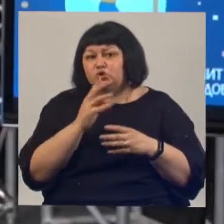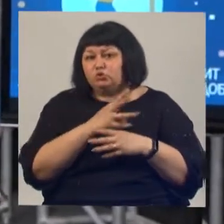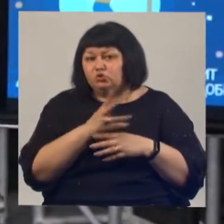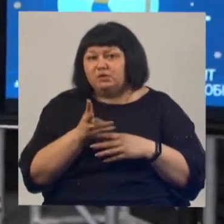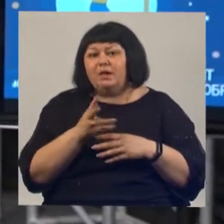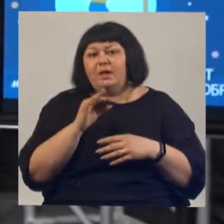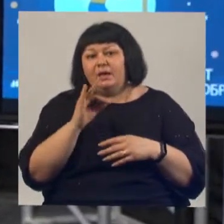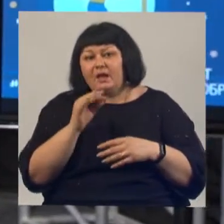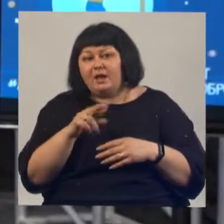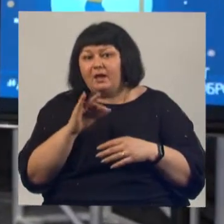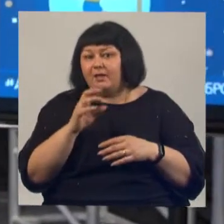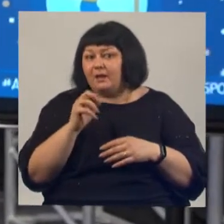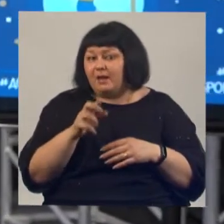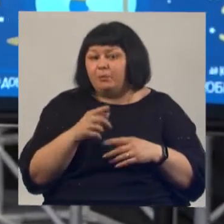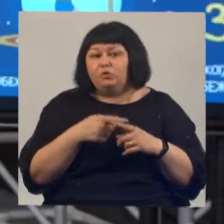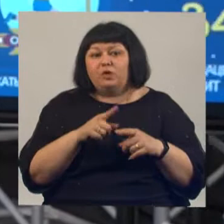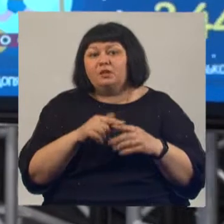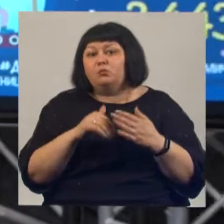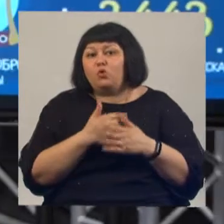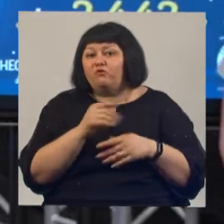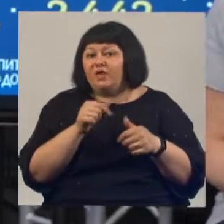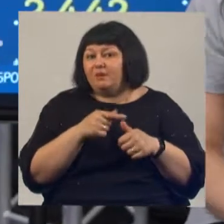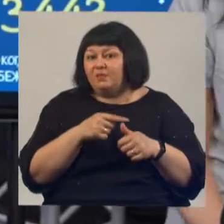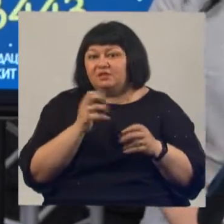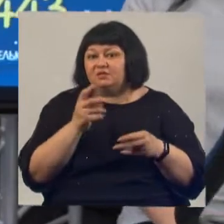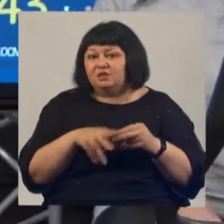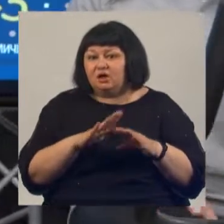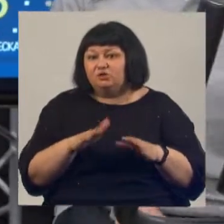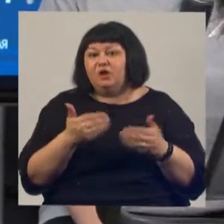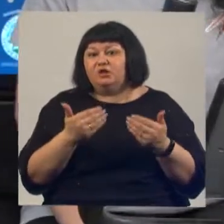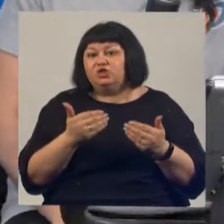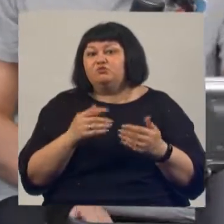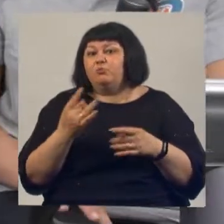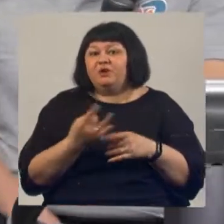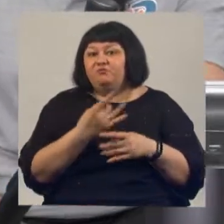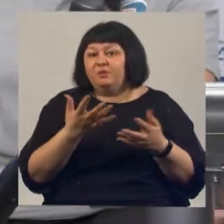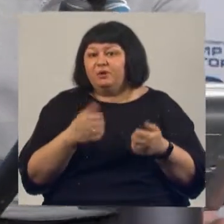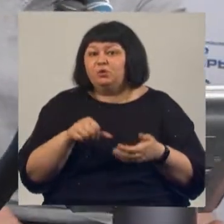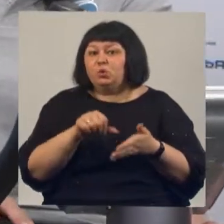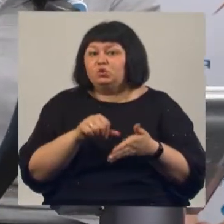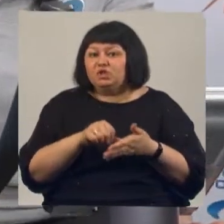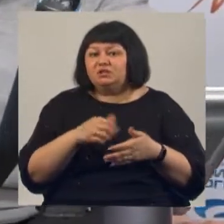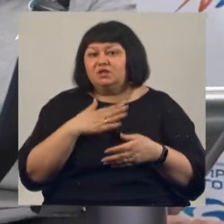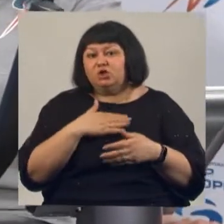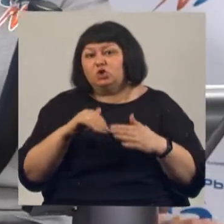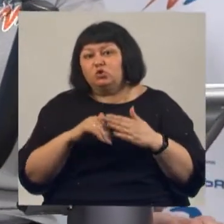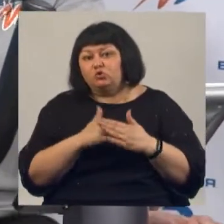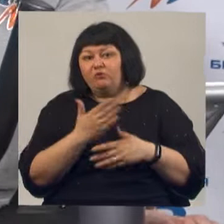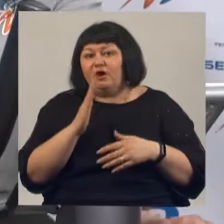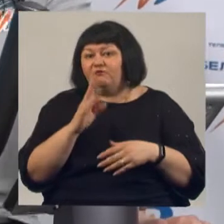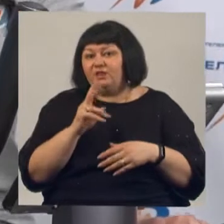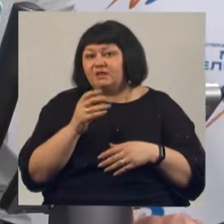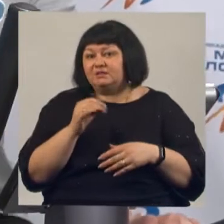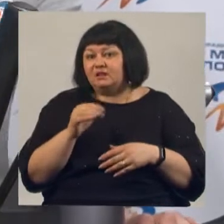Ильей и Глебом. Но на этом новые имена не заканчиваются. В этом году впервые приняла участие в акции наша новенькая Владислава